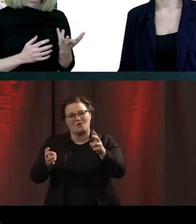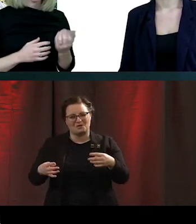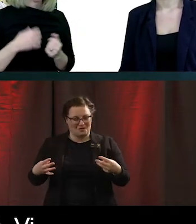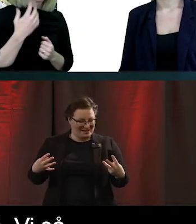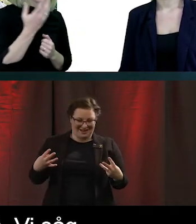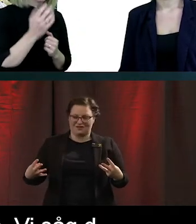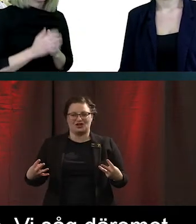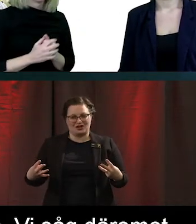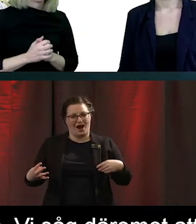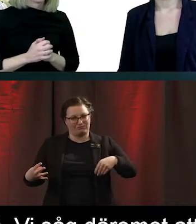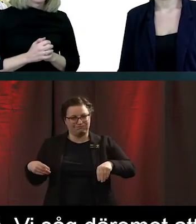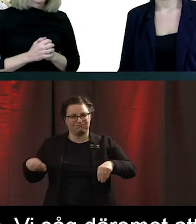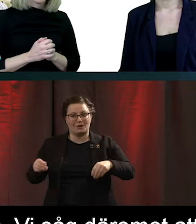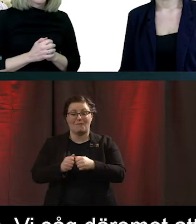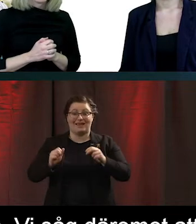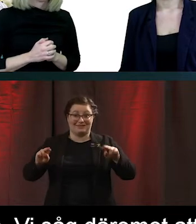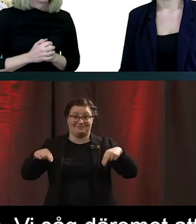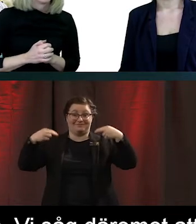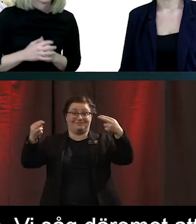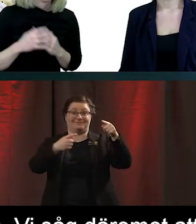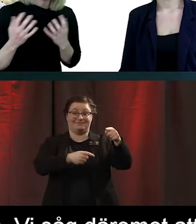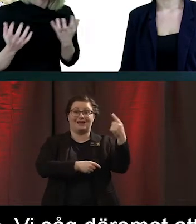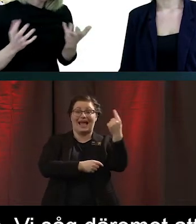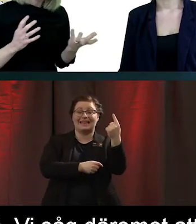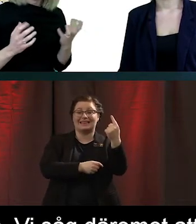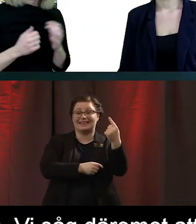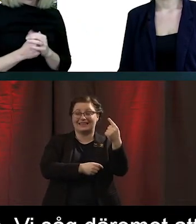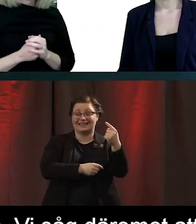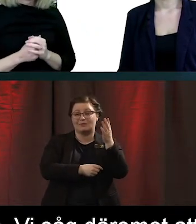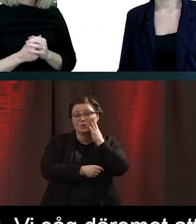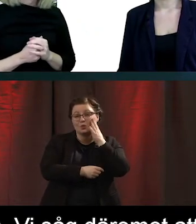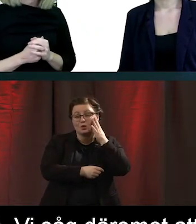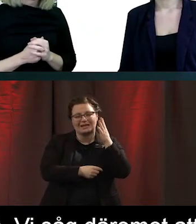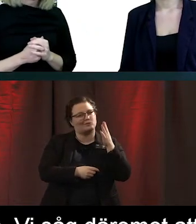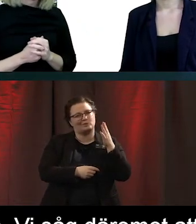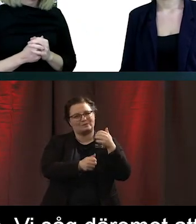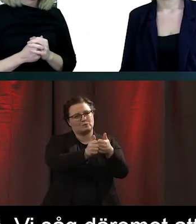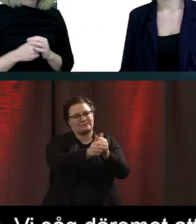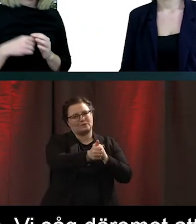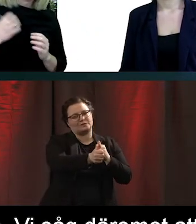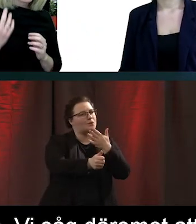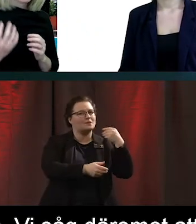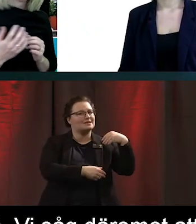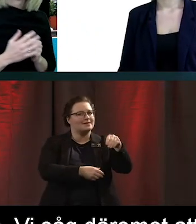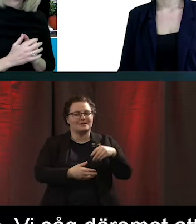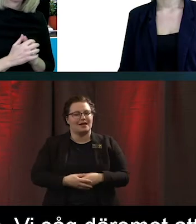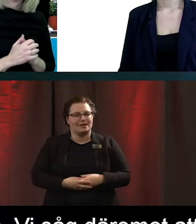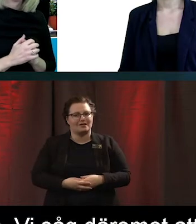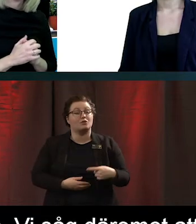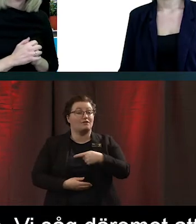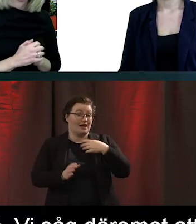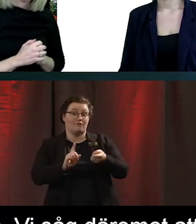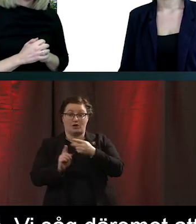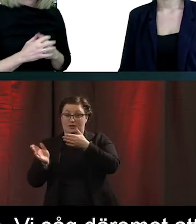att invånarna, där var vi lite efter. Där hade vi inte satsat så mycket. Så här har vi börjat lägga